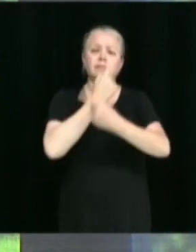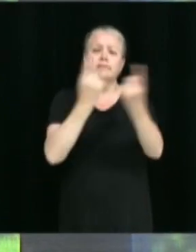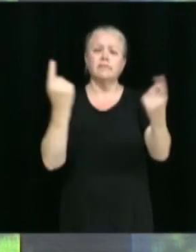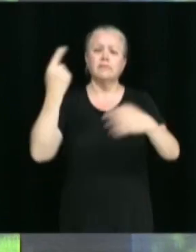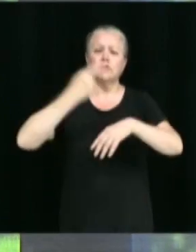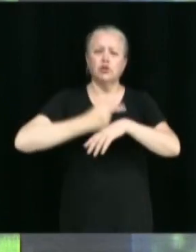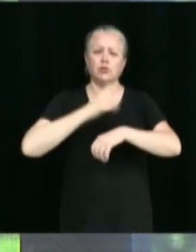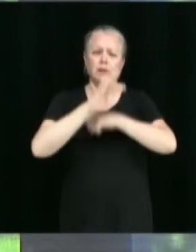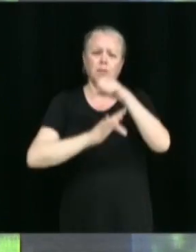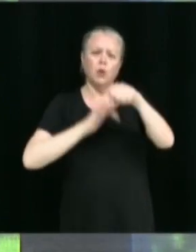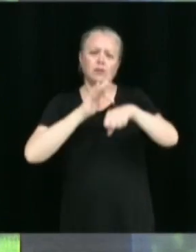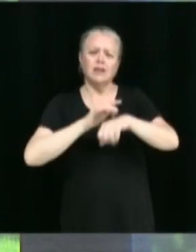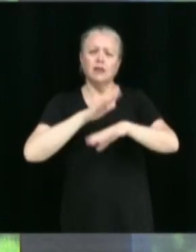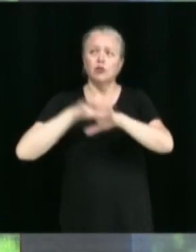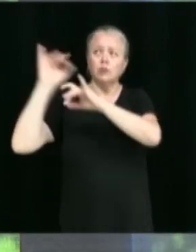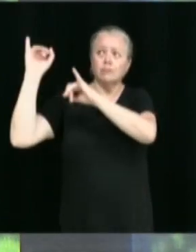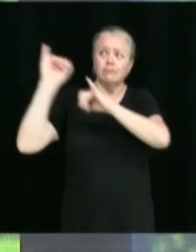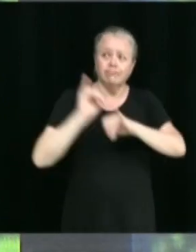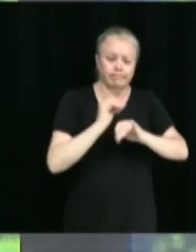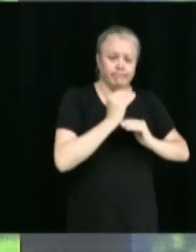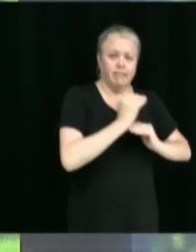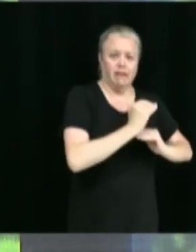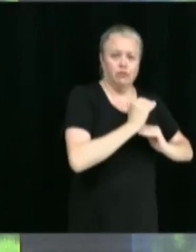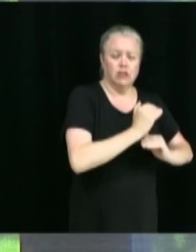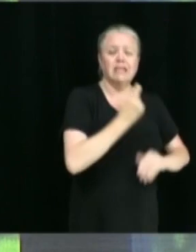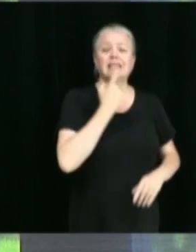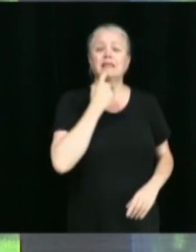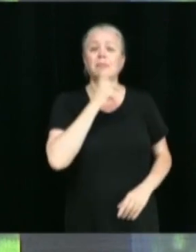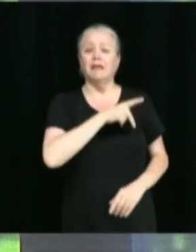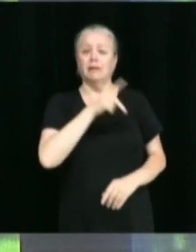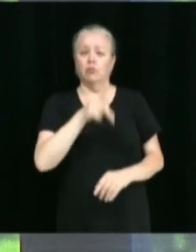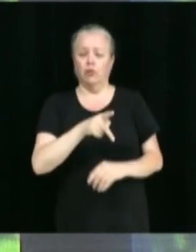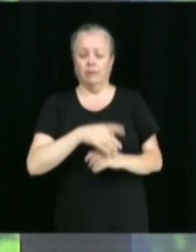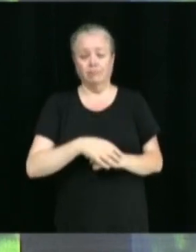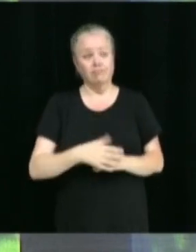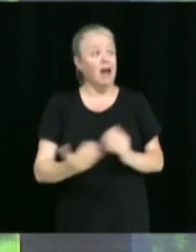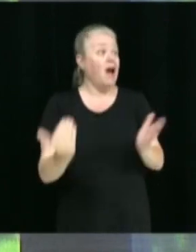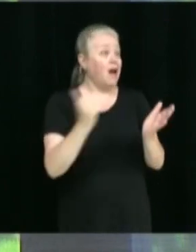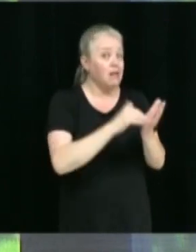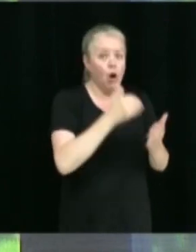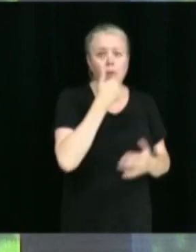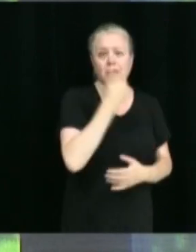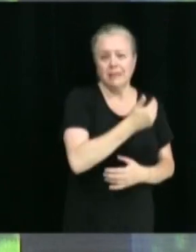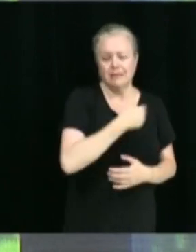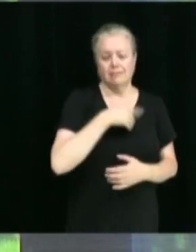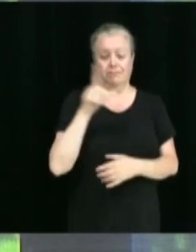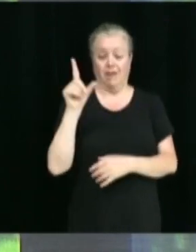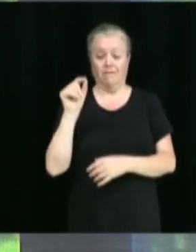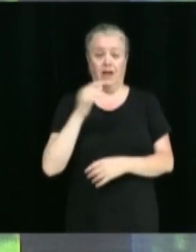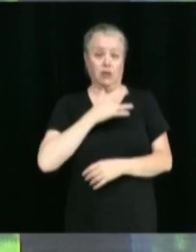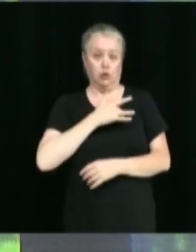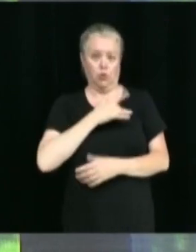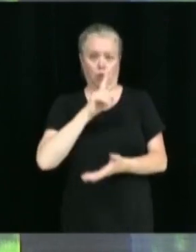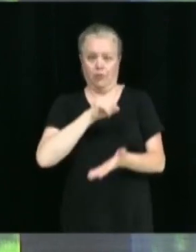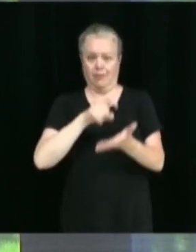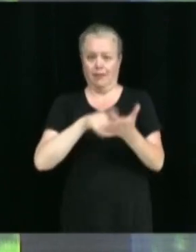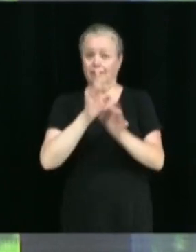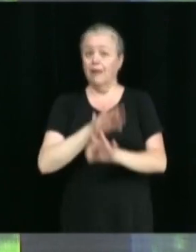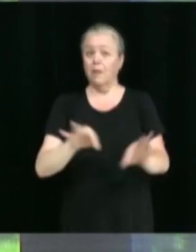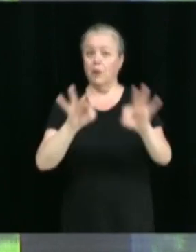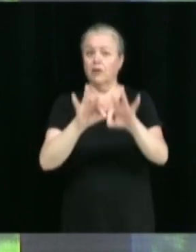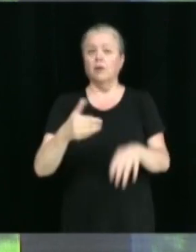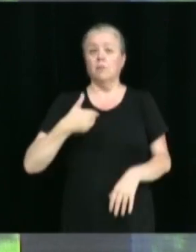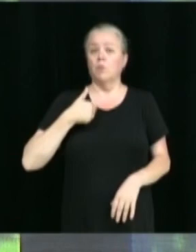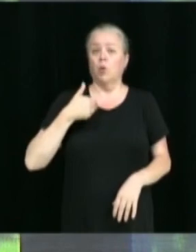mondiale du réfugié qui sera faite par Patrick Paulin. Alors, remercier M. le maire. Le 20 juin date importante puisque c'est la journée mondiale